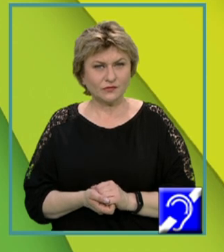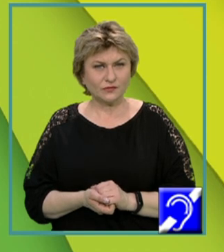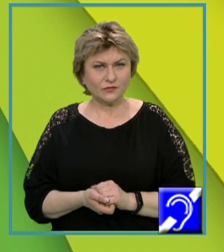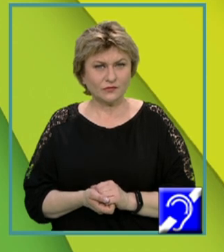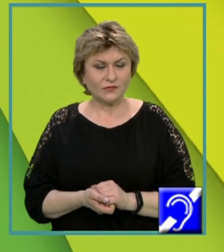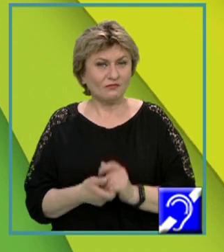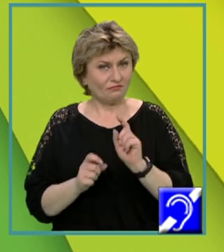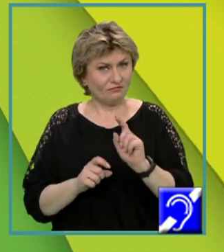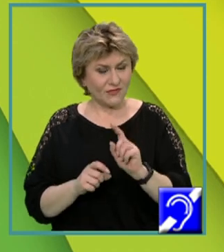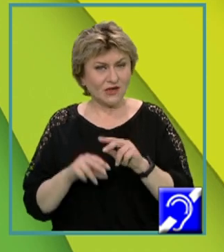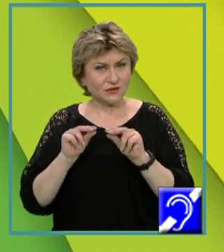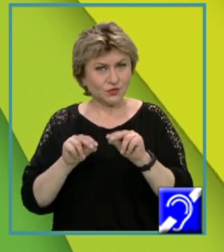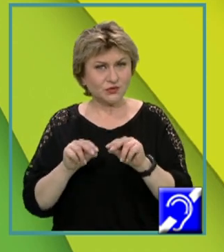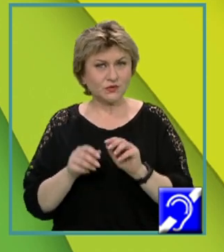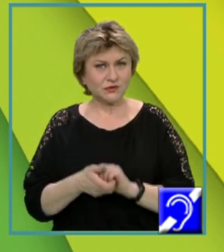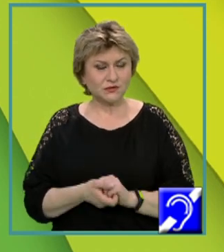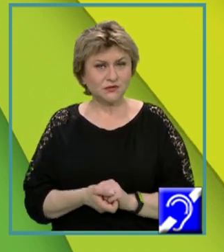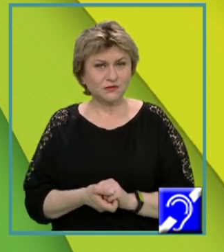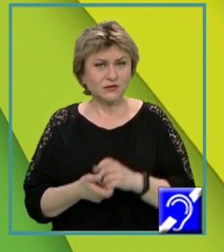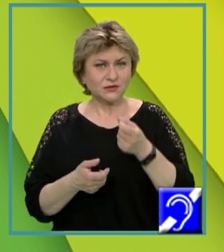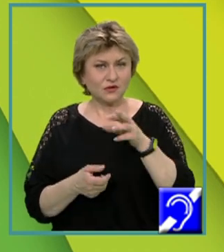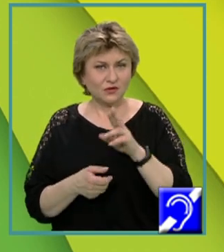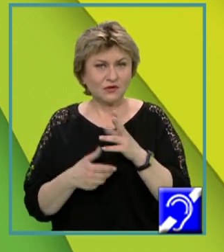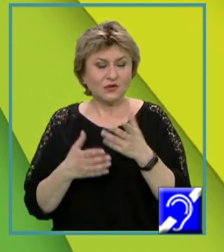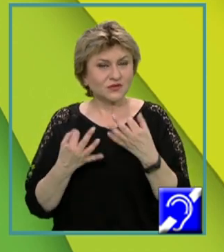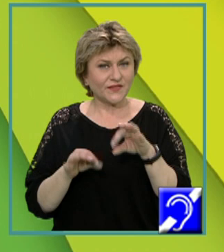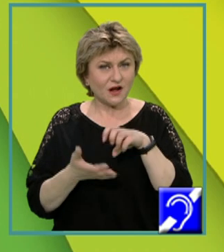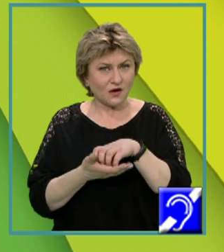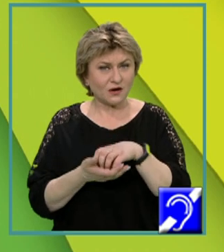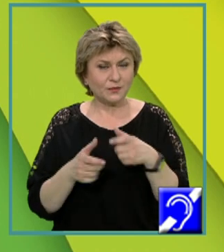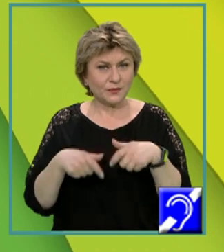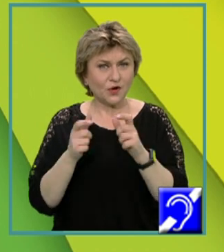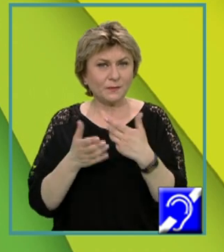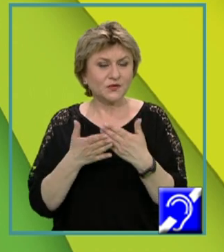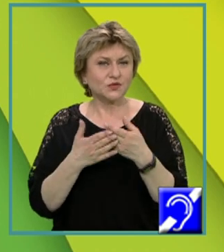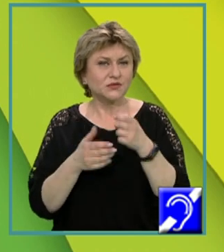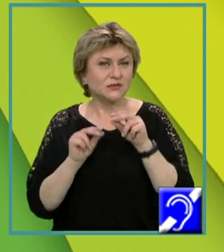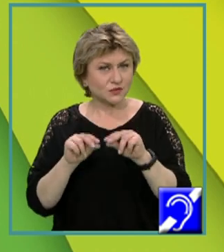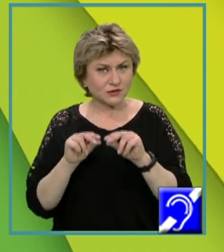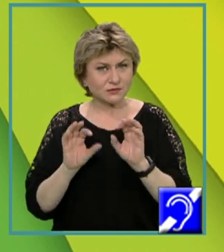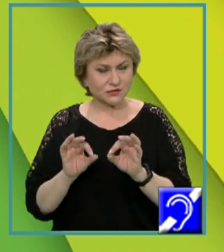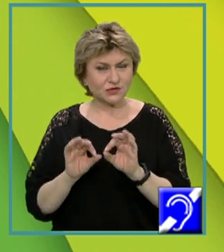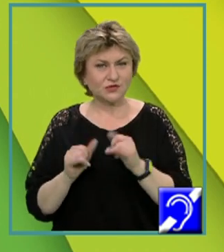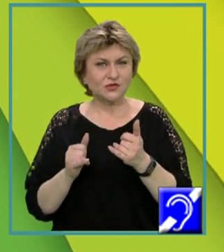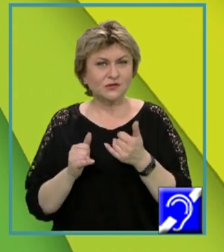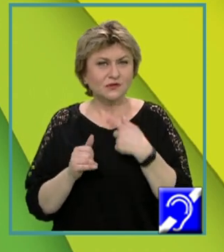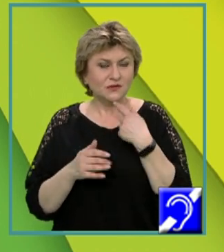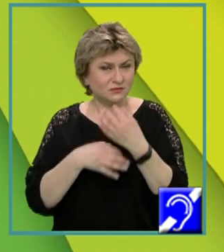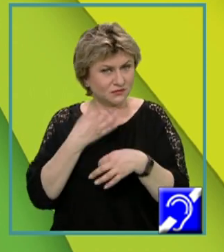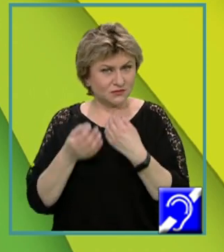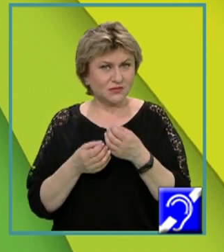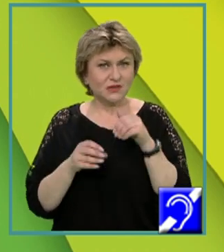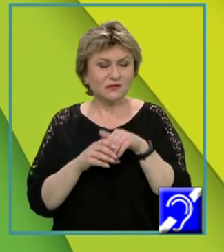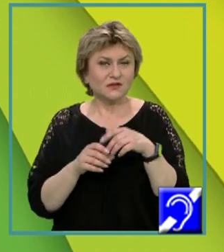a unei instrucțiuni, for, va fi locală blocului de instrucțiuni asociat, chiar dacă nu e declarată